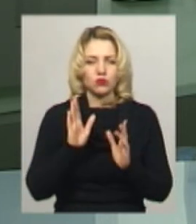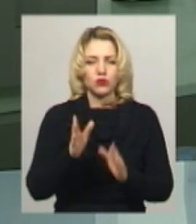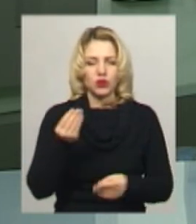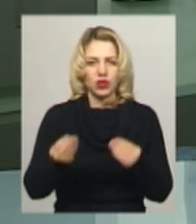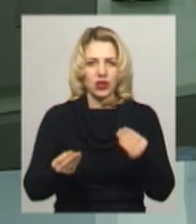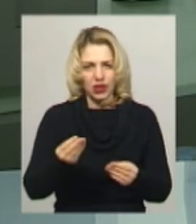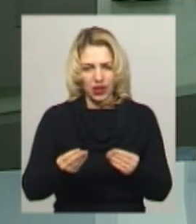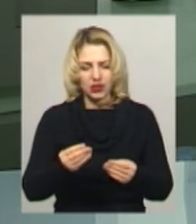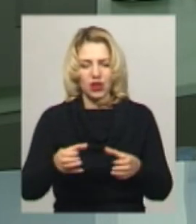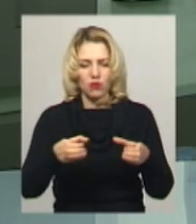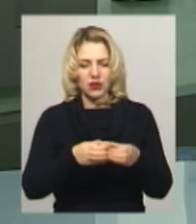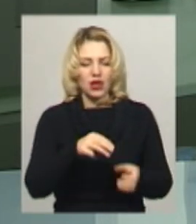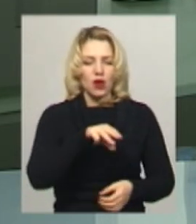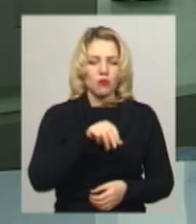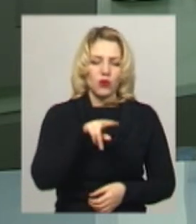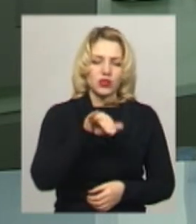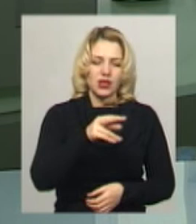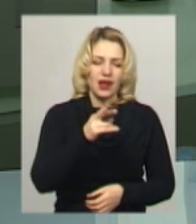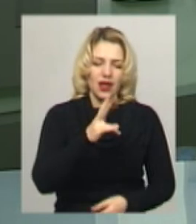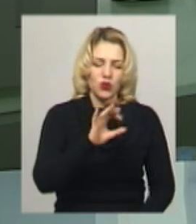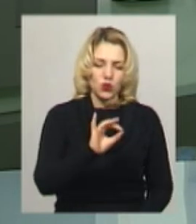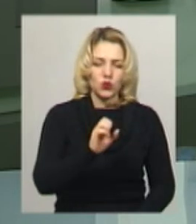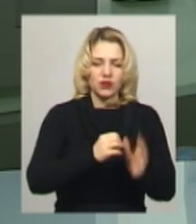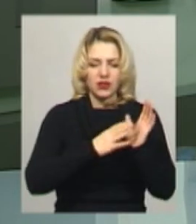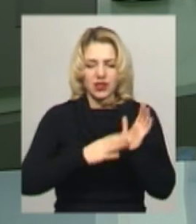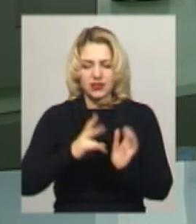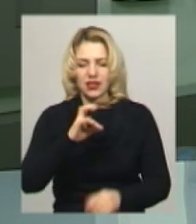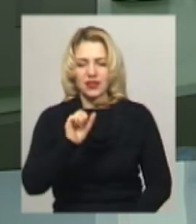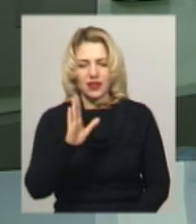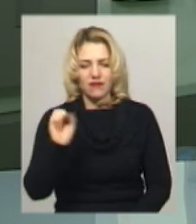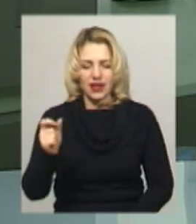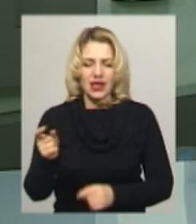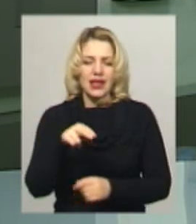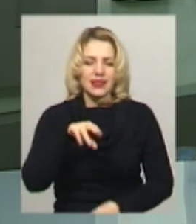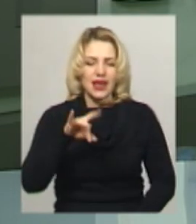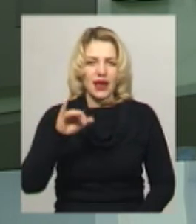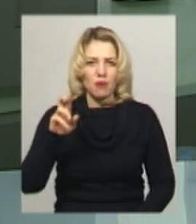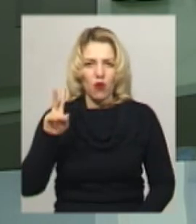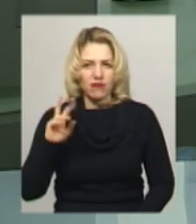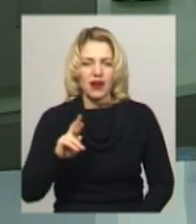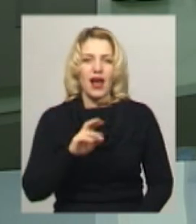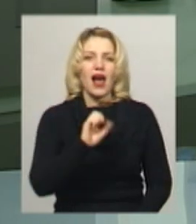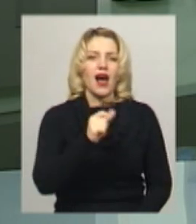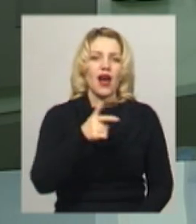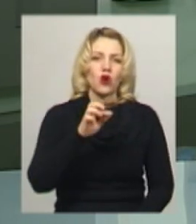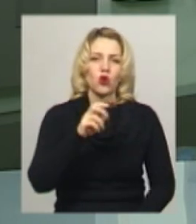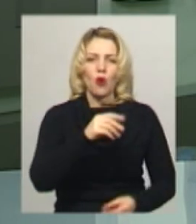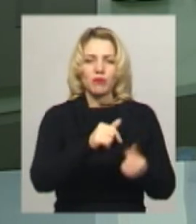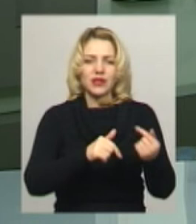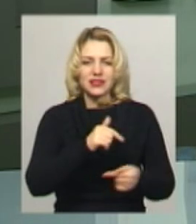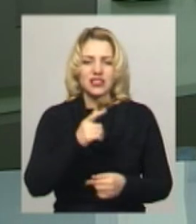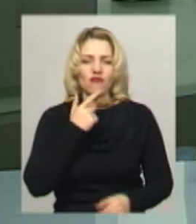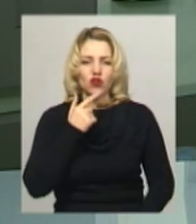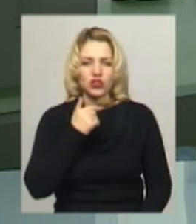команди «Поділля-Ю-19», «Нива-Теребовлі», «Нива-Вінниці», «Агробізнес-Волочиська», «Малинськ-Рівницької